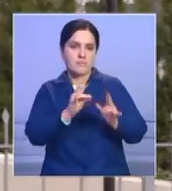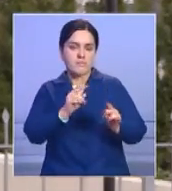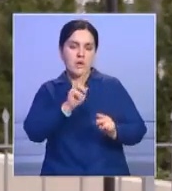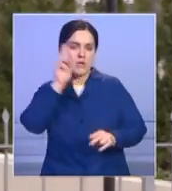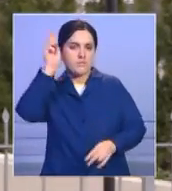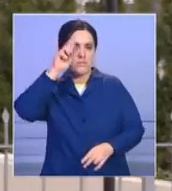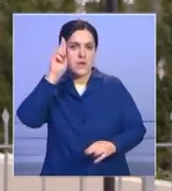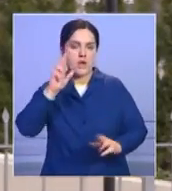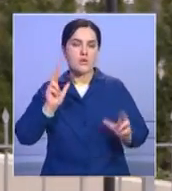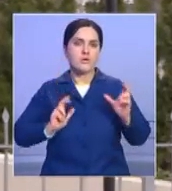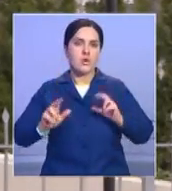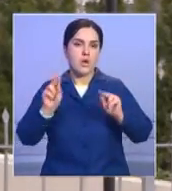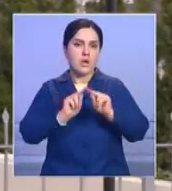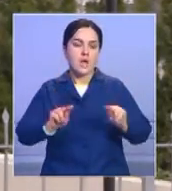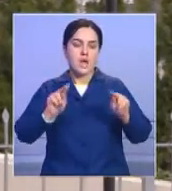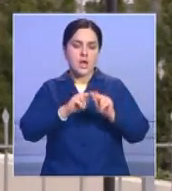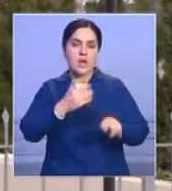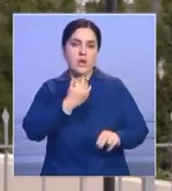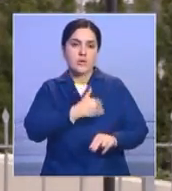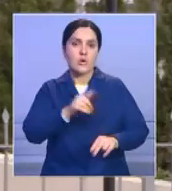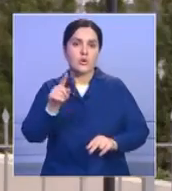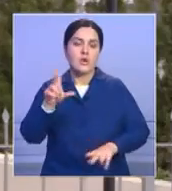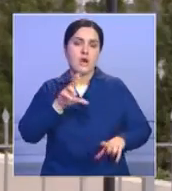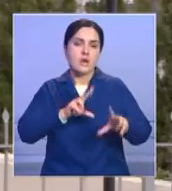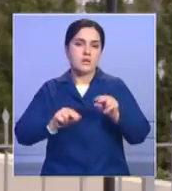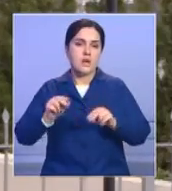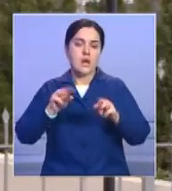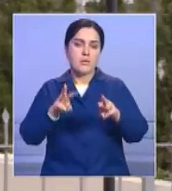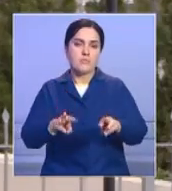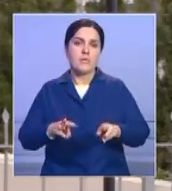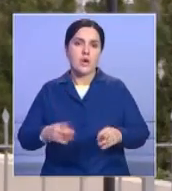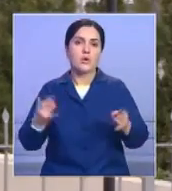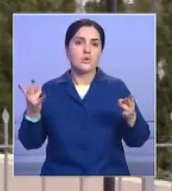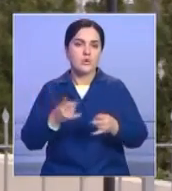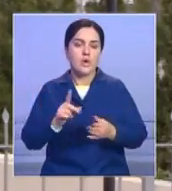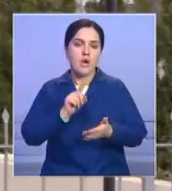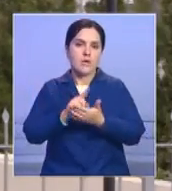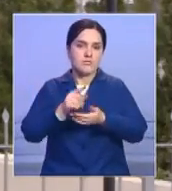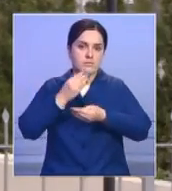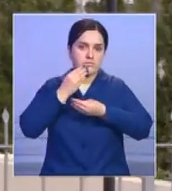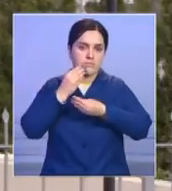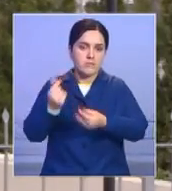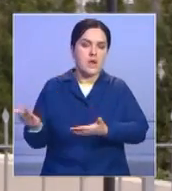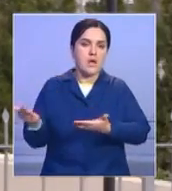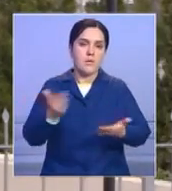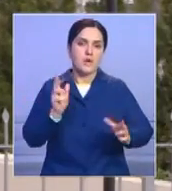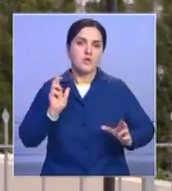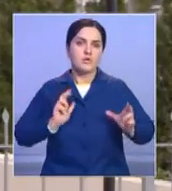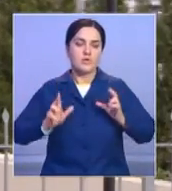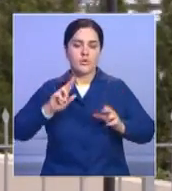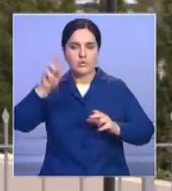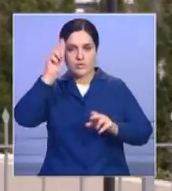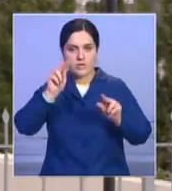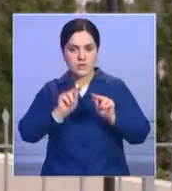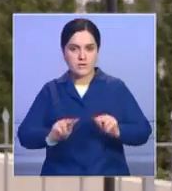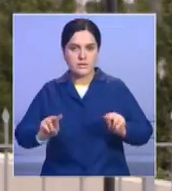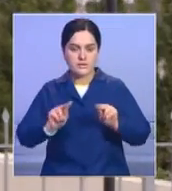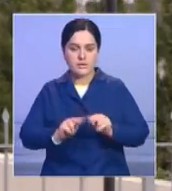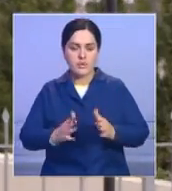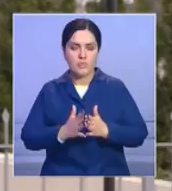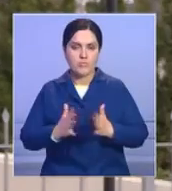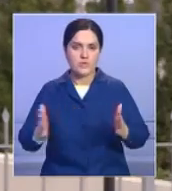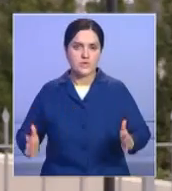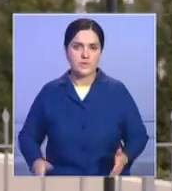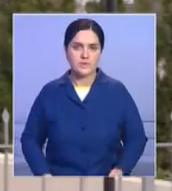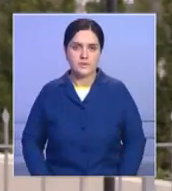правительстве не оставляют надежды поднять престиж учителя. Но в этот раз решено сделать акцент на будущих педагогах. Бакычер Маша, специально для Хабар